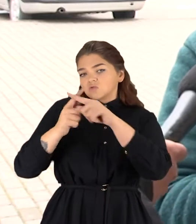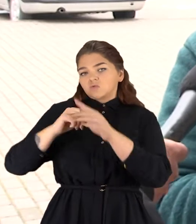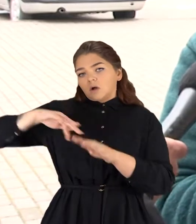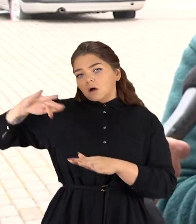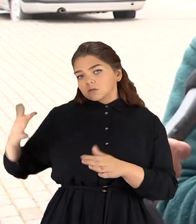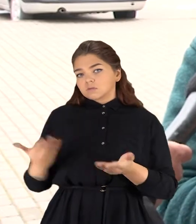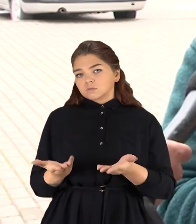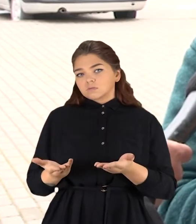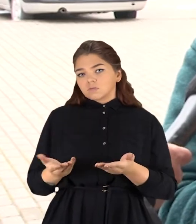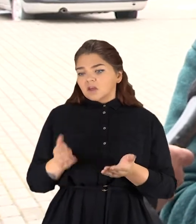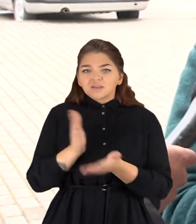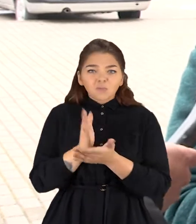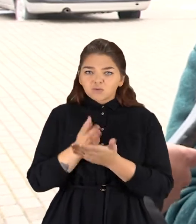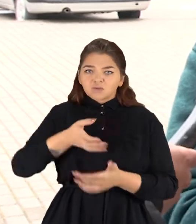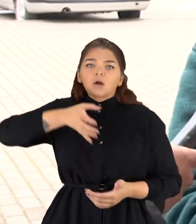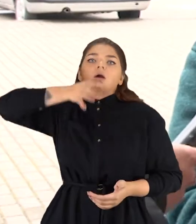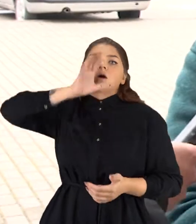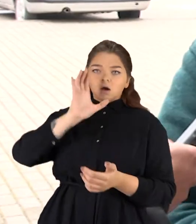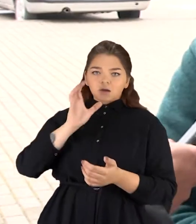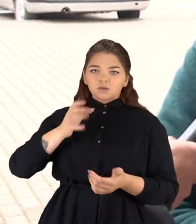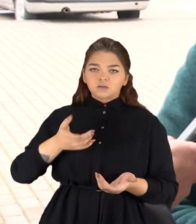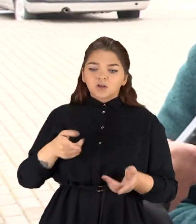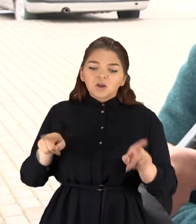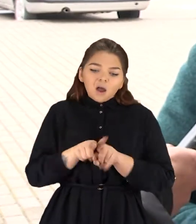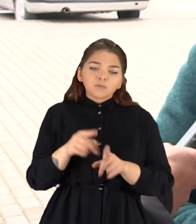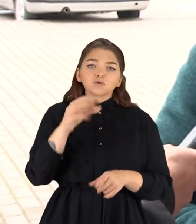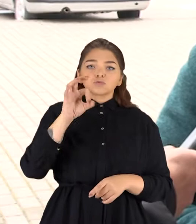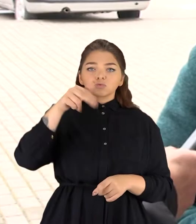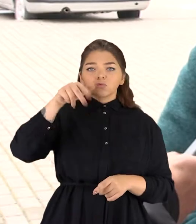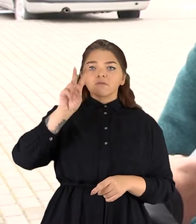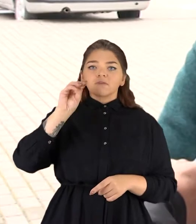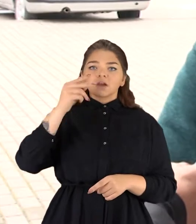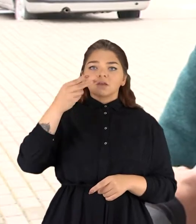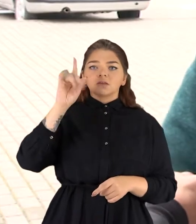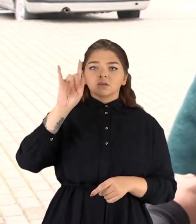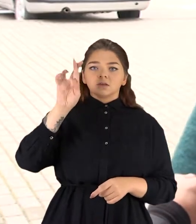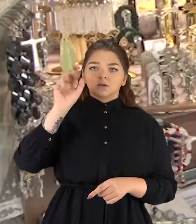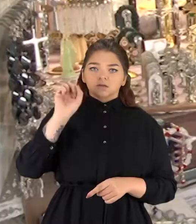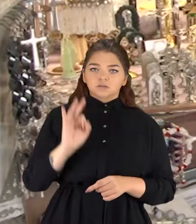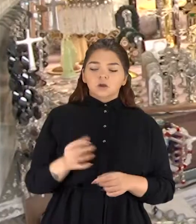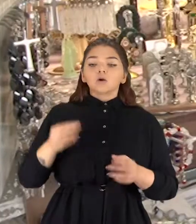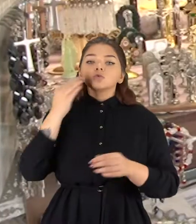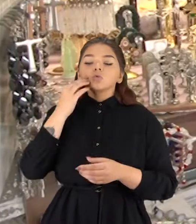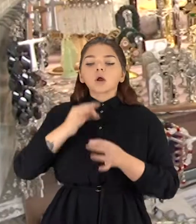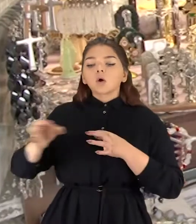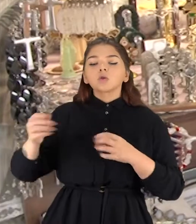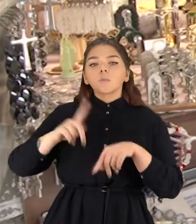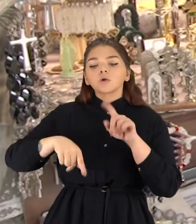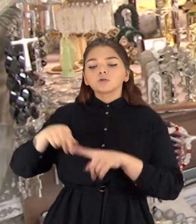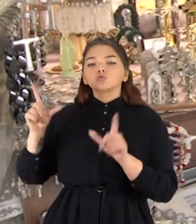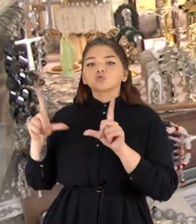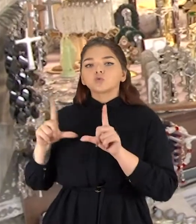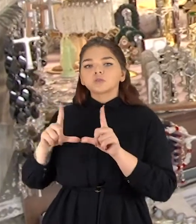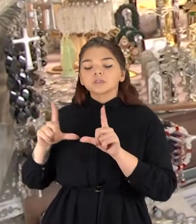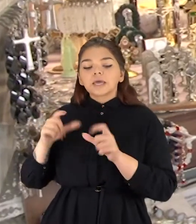Kryžių kalnas. Negi būtinai šio gerti. Jis yra suvenyras. Taigi panašu, Šiaulių rajono